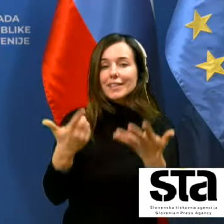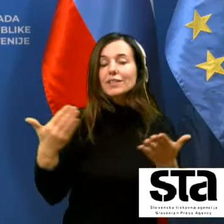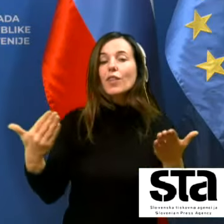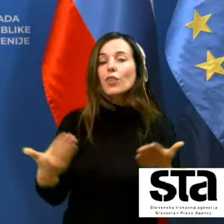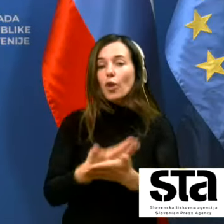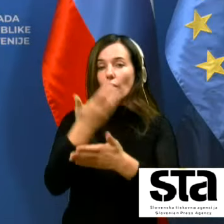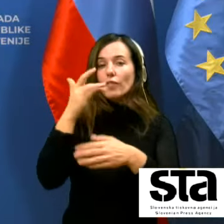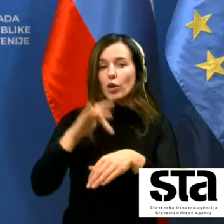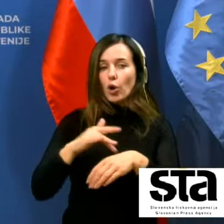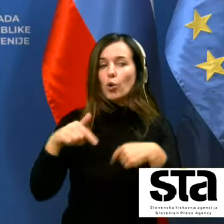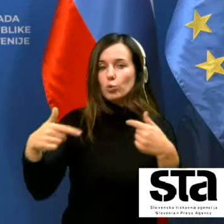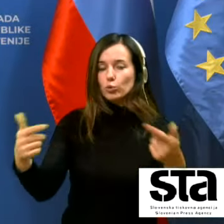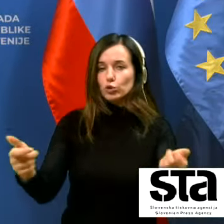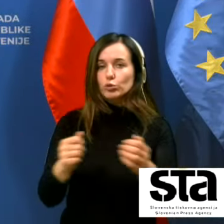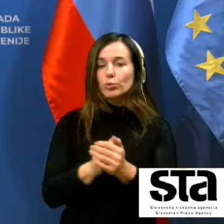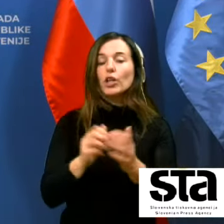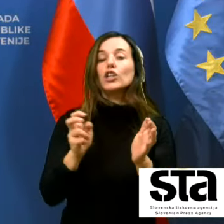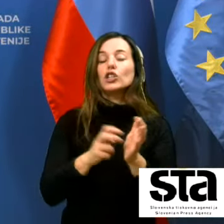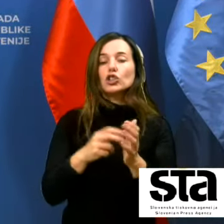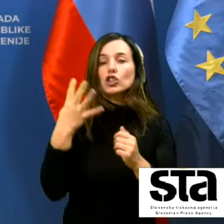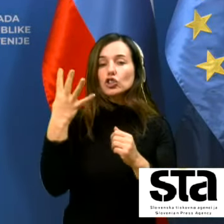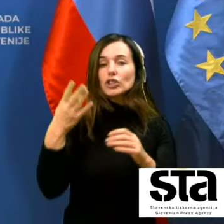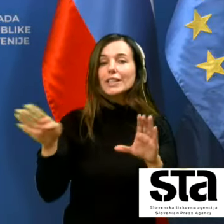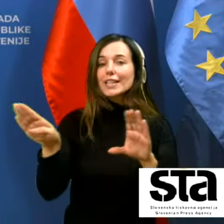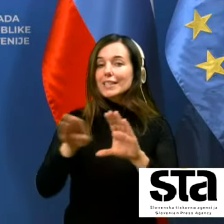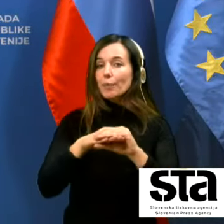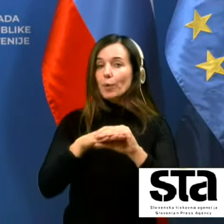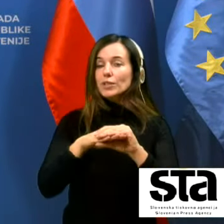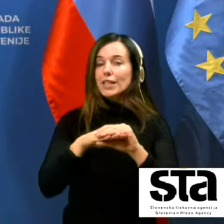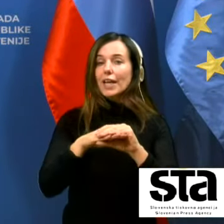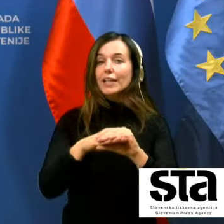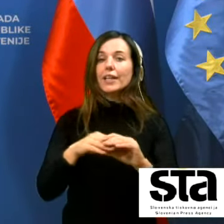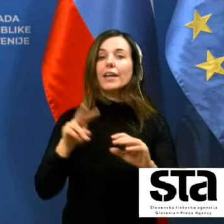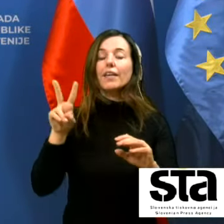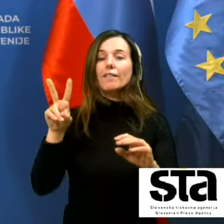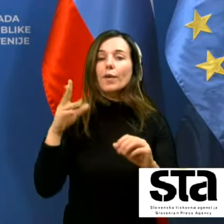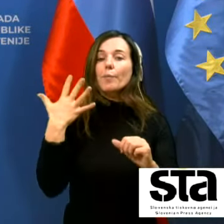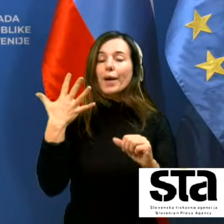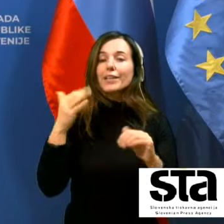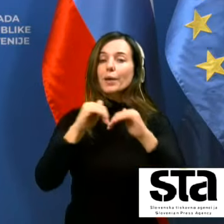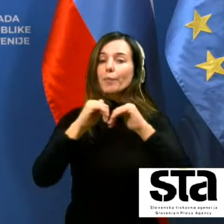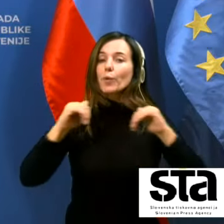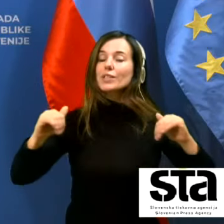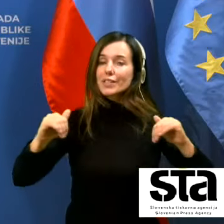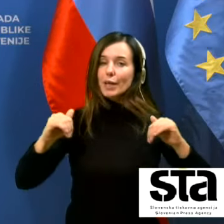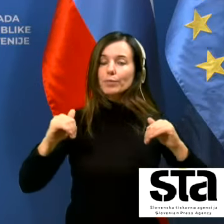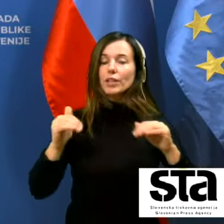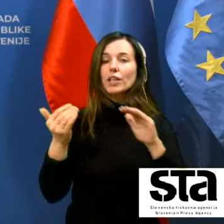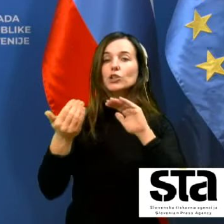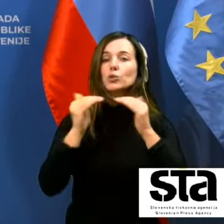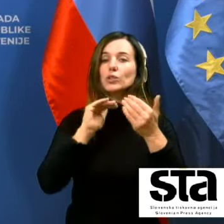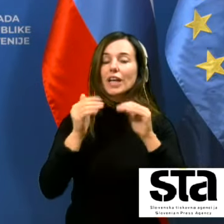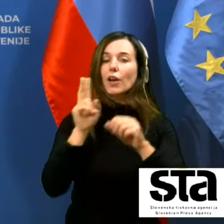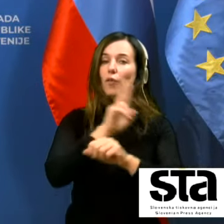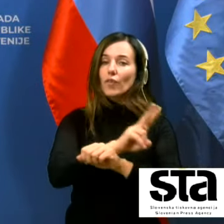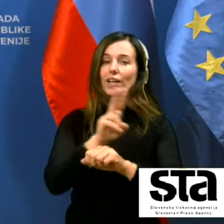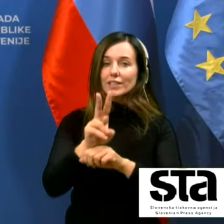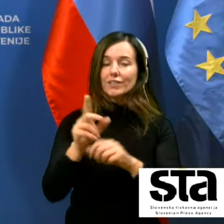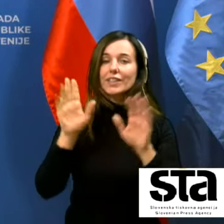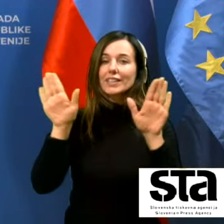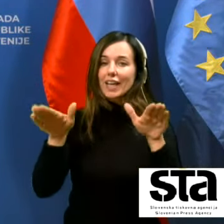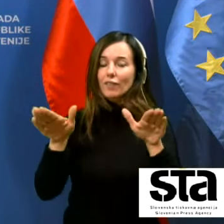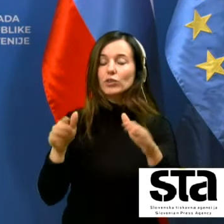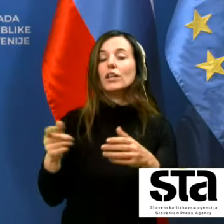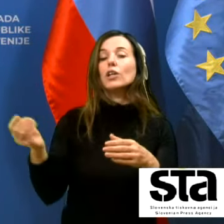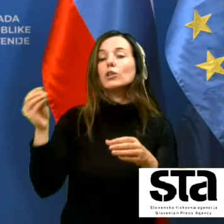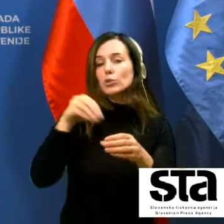okuženih še štiri zaposleni v petih posebnih socialno-varstvenih zavodih so se